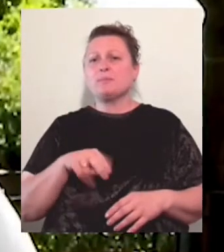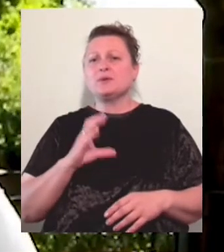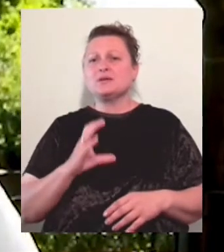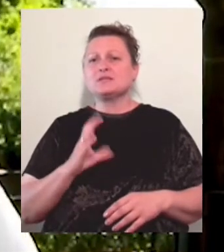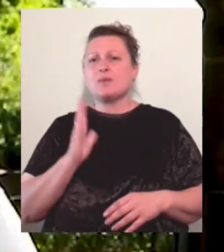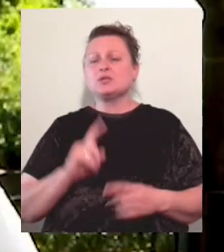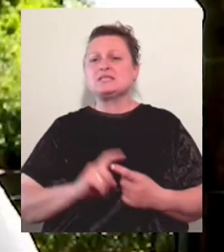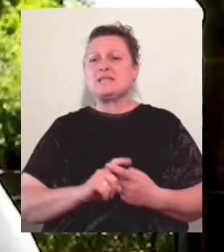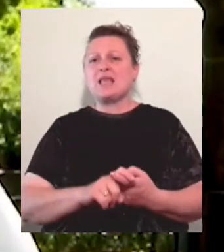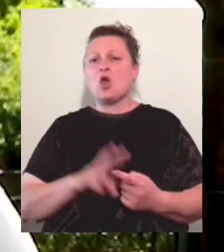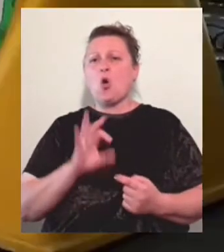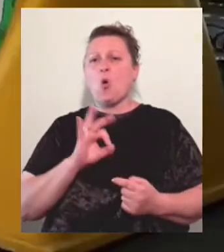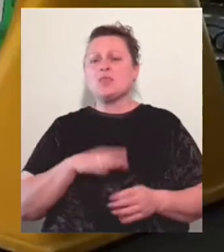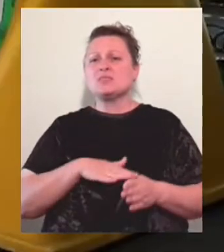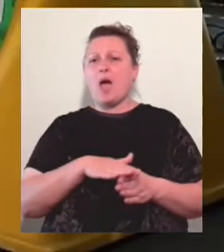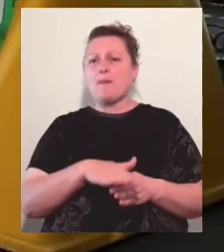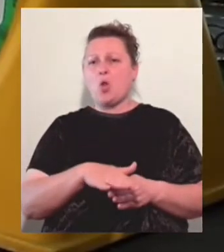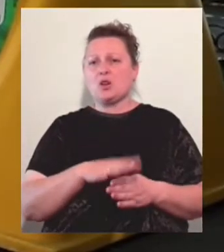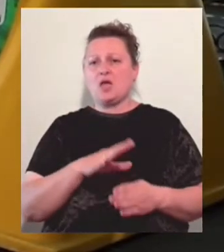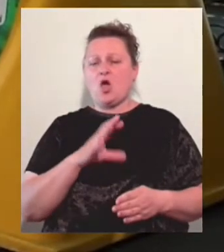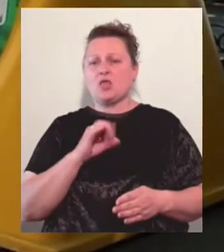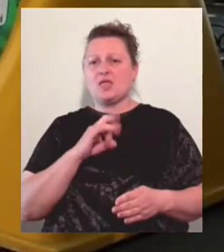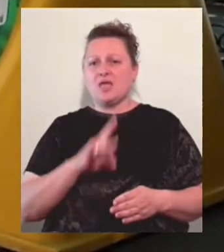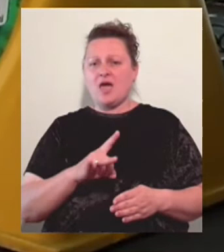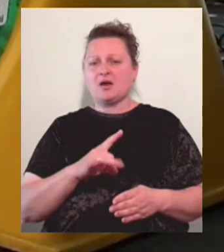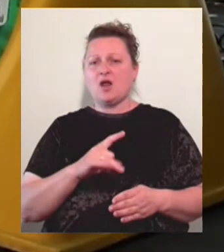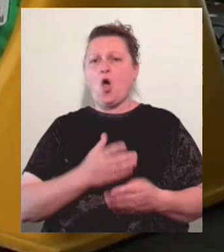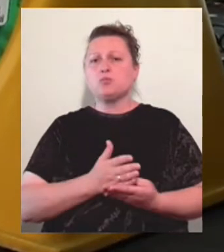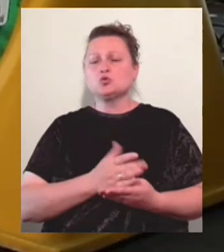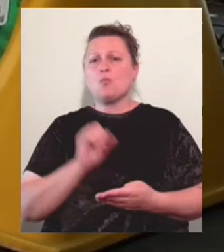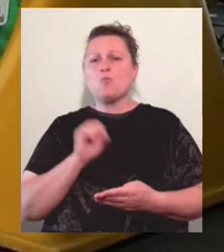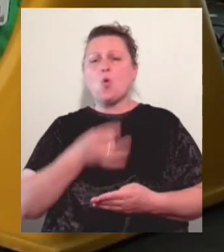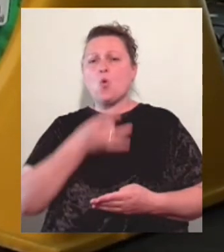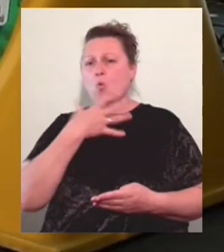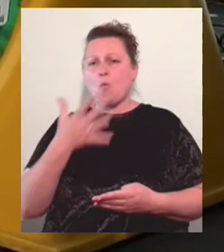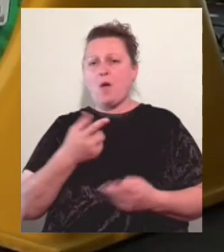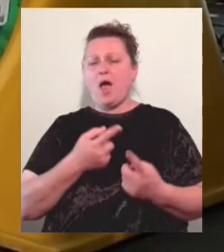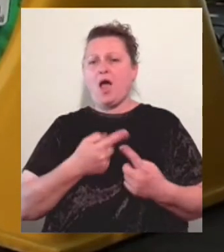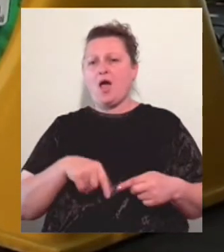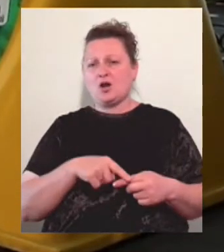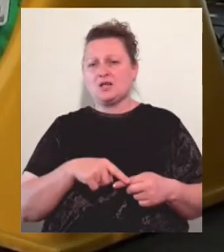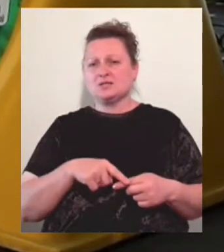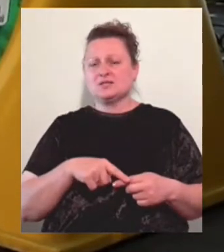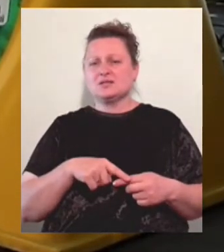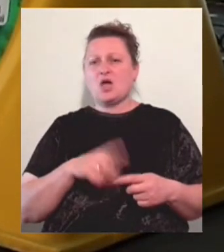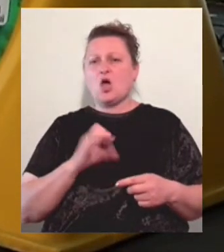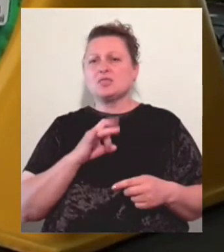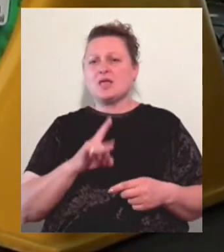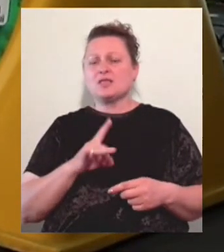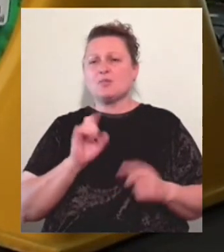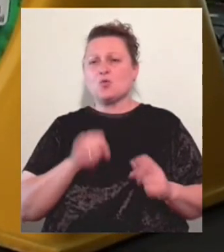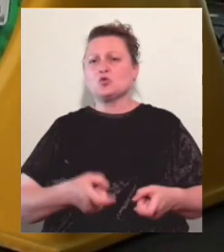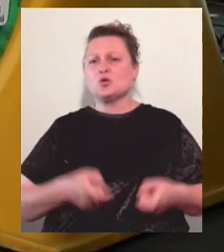сигналізувати наповнення контейнерів. Обслуговувати може будь-яка компанія, контейнери не